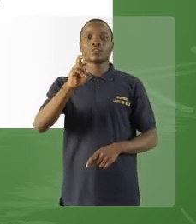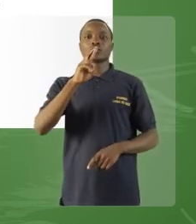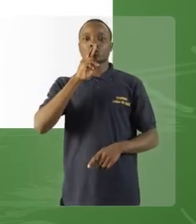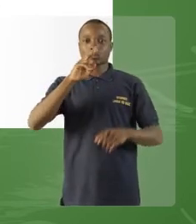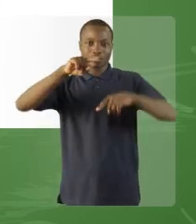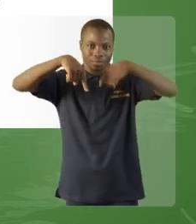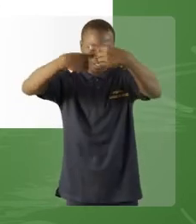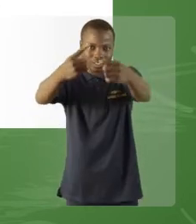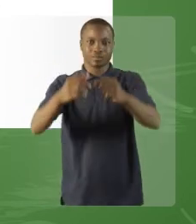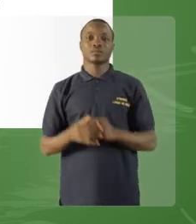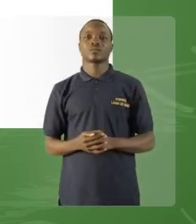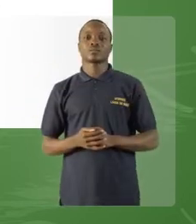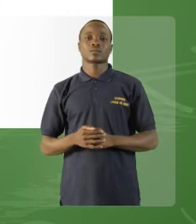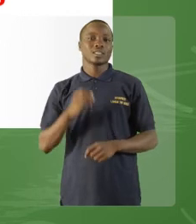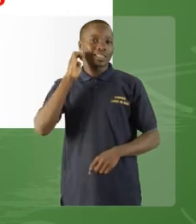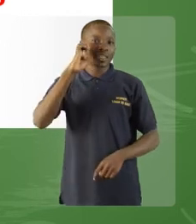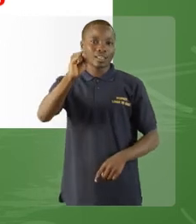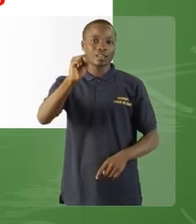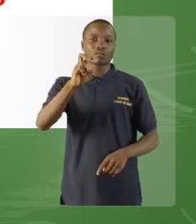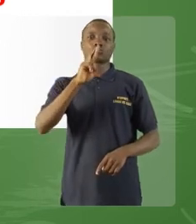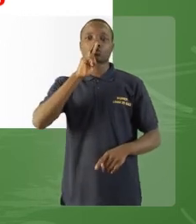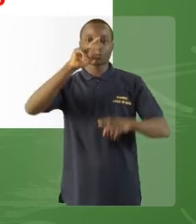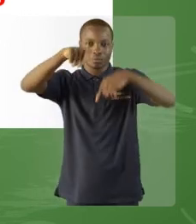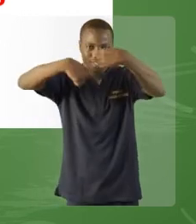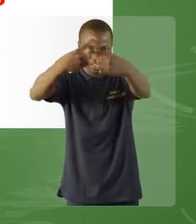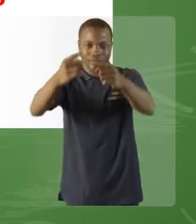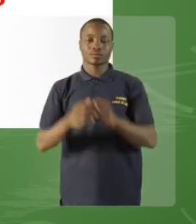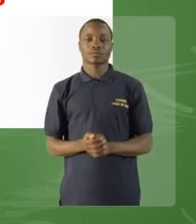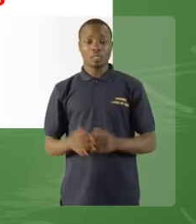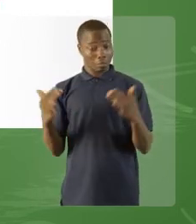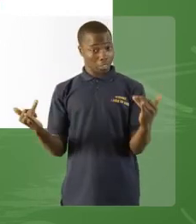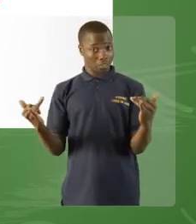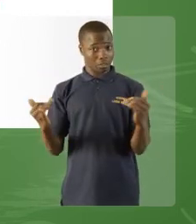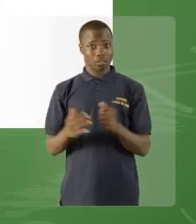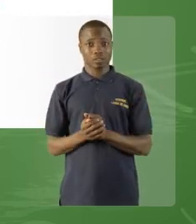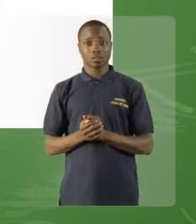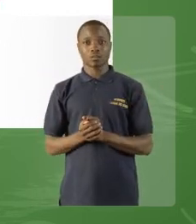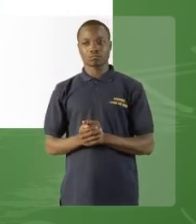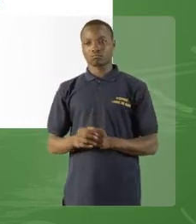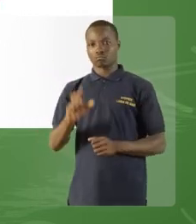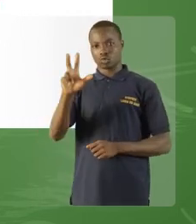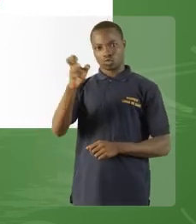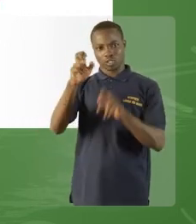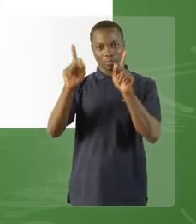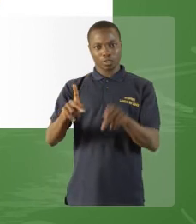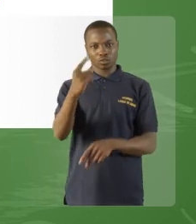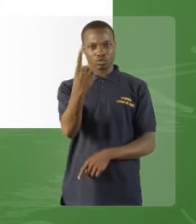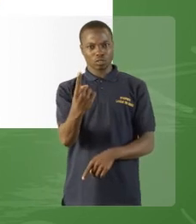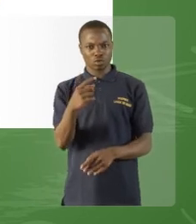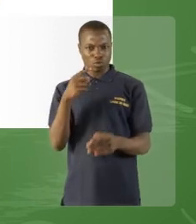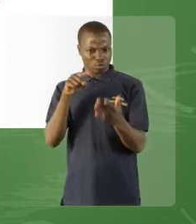partis ». « Vous êtes partis ». « Ils sont partis ».